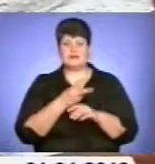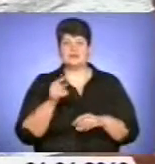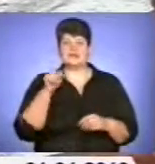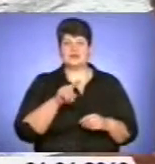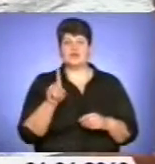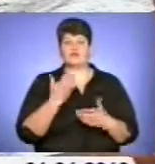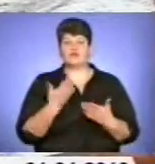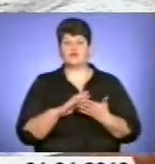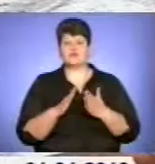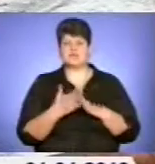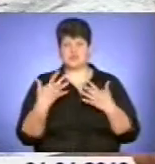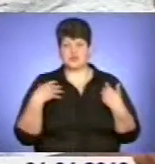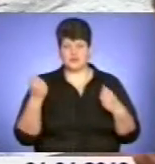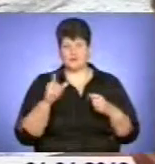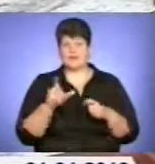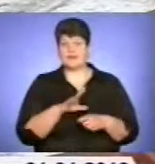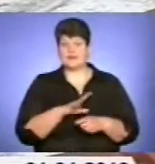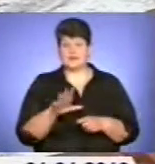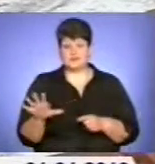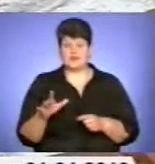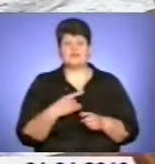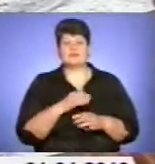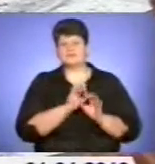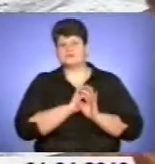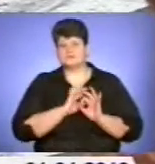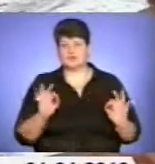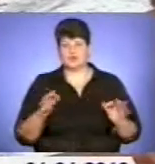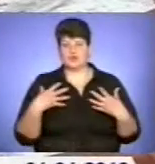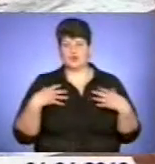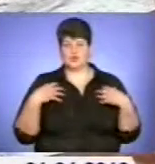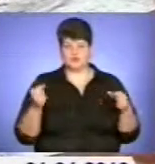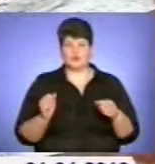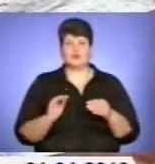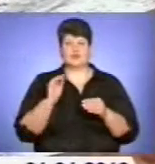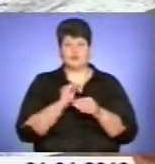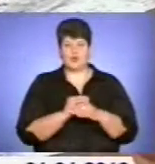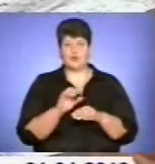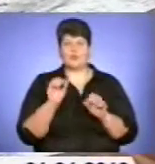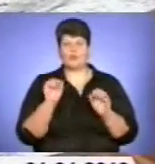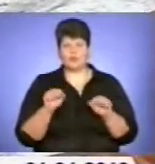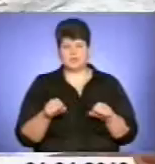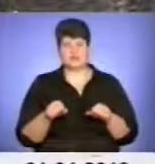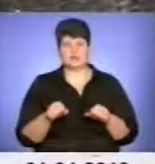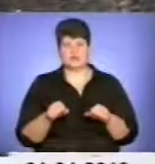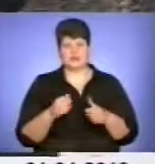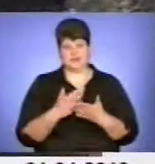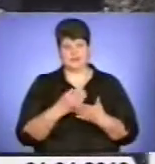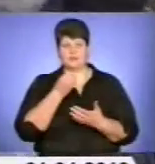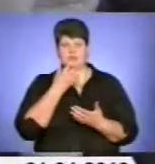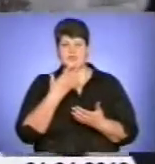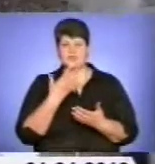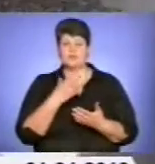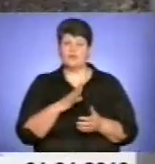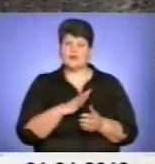стані здоров'я людина не перебувала, навіть вона ідеальна, здорова, додатковий потенціал організму завжди є позитивний. Іноді